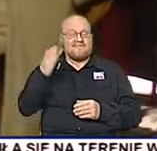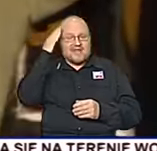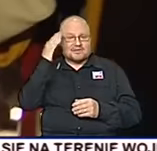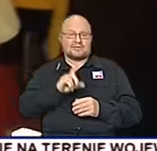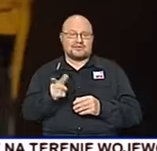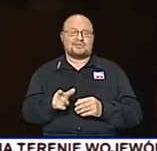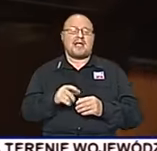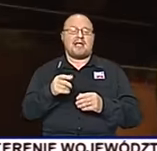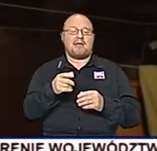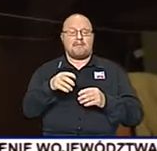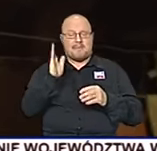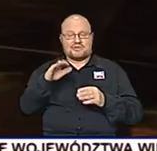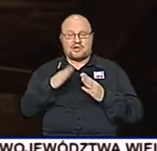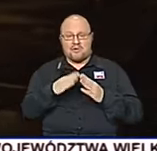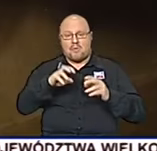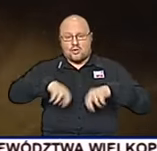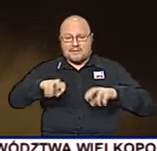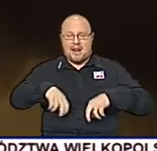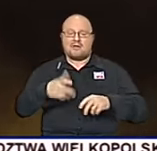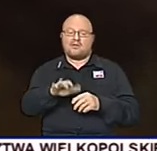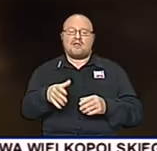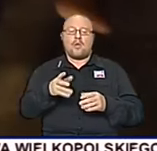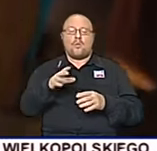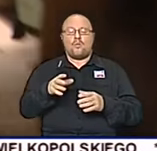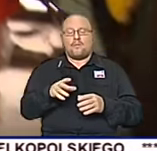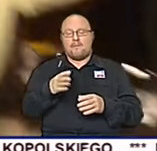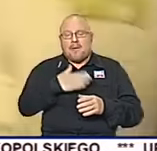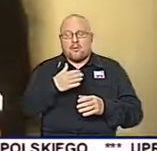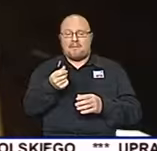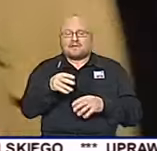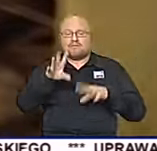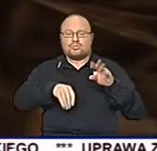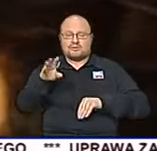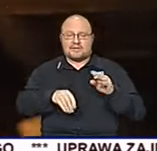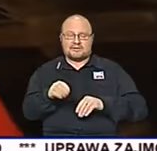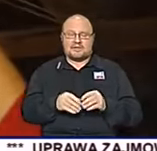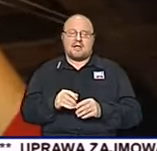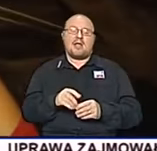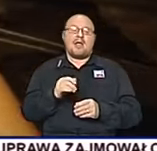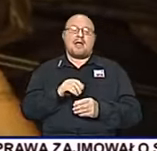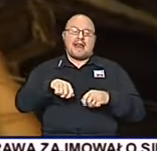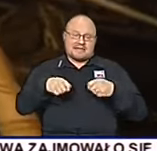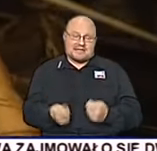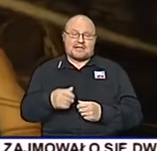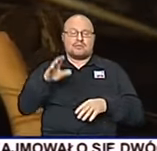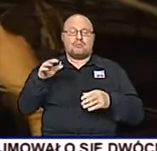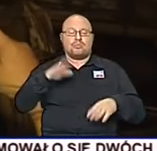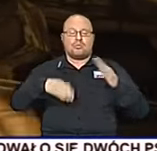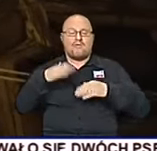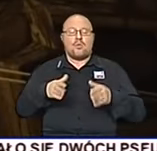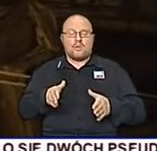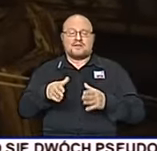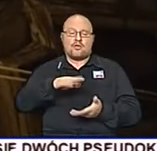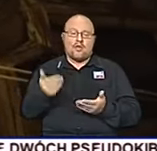takich pieniędzy nikt nie uwzględniał w budżecie. Po zmianie planów inwestycyjnych i rezygnacji z budowy ulicy Nowotargowej, miejska konserwator